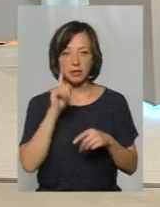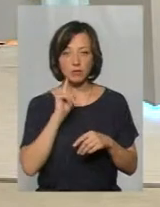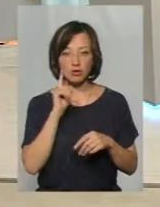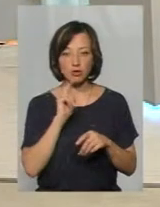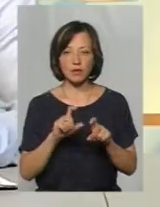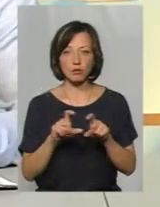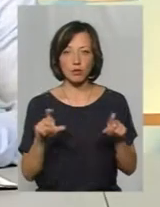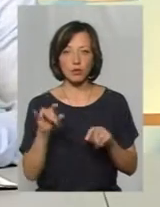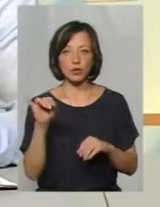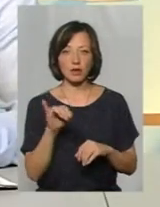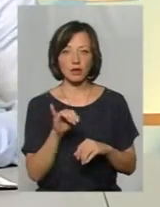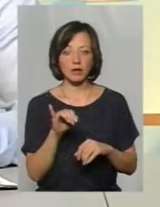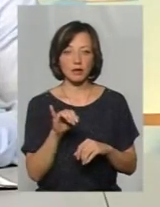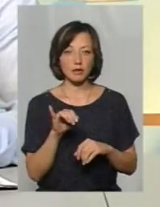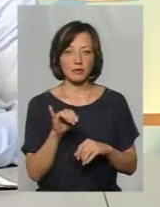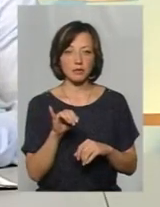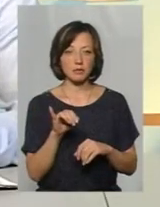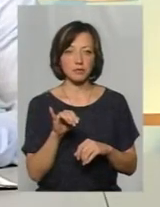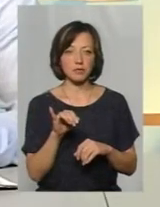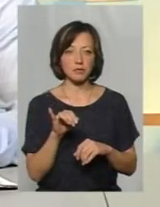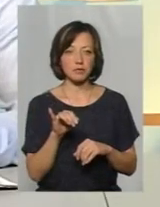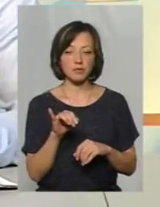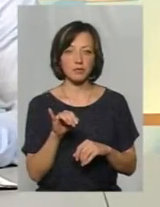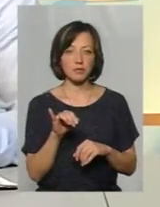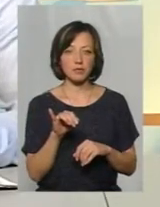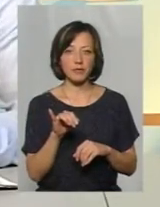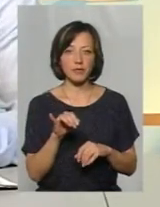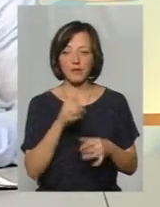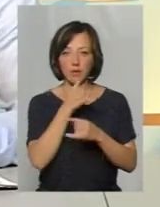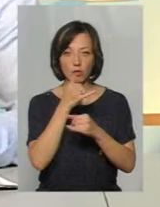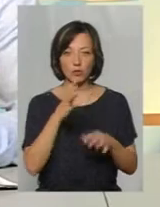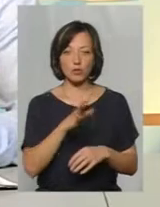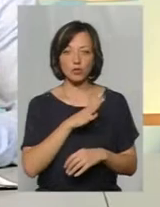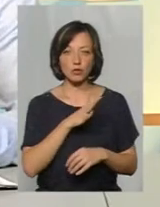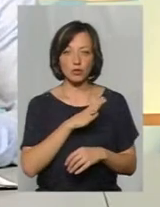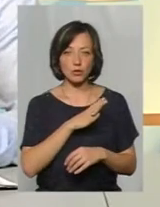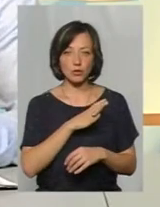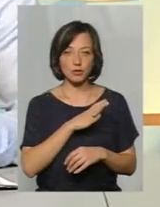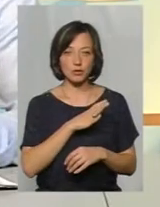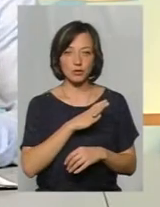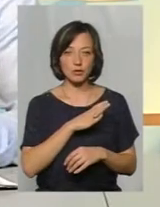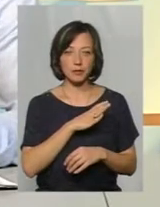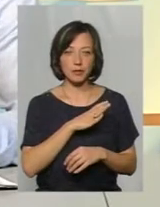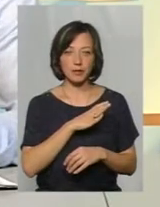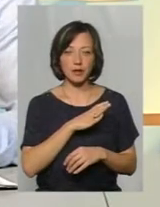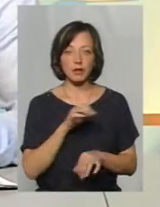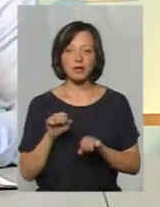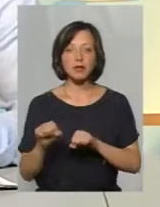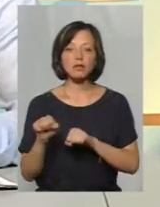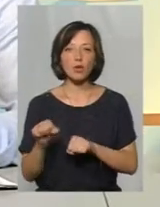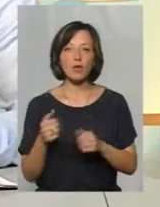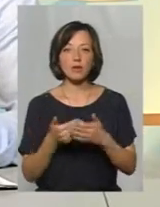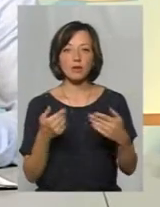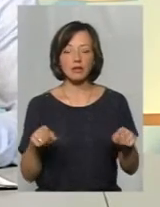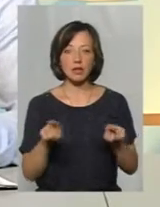споруда і вони не можуть бути застраховані від